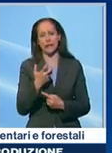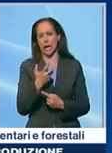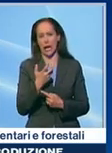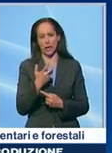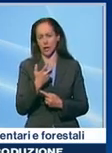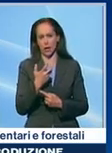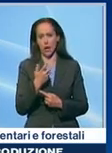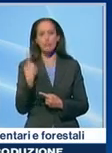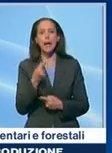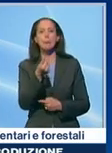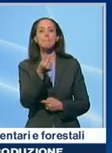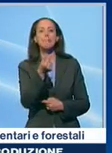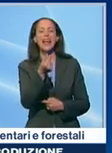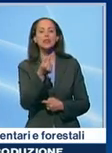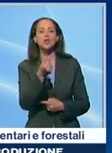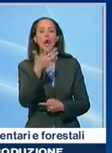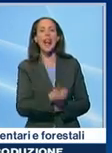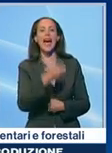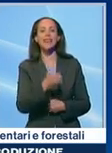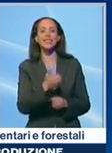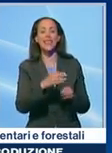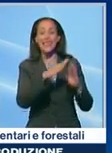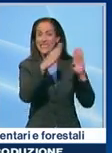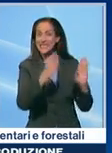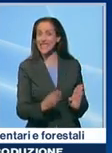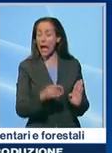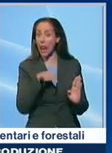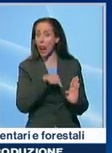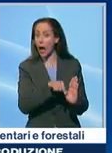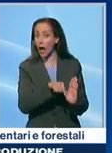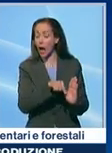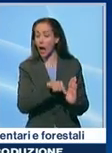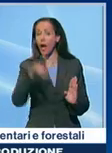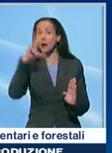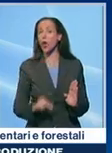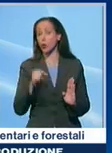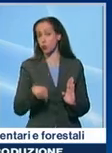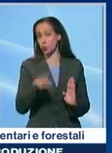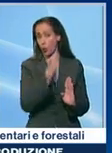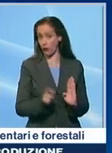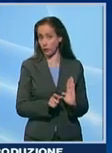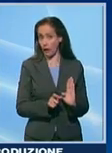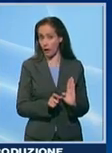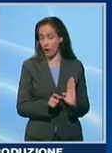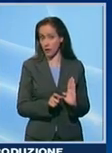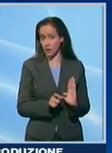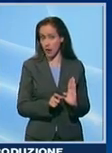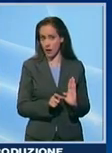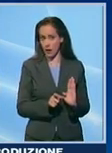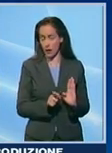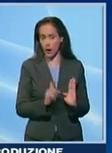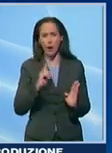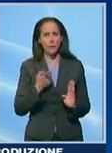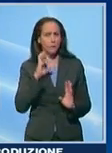il prezzo del latte alla stalla riconosciuto nel nostro Paese è incrudito dalla